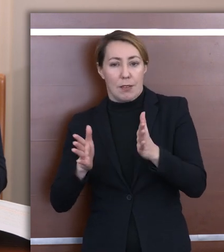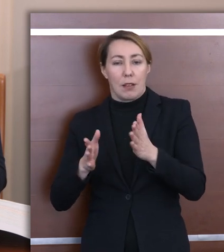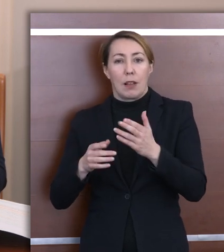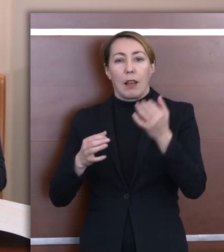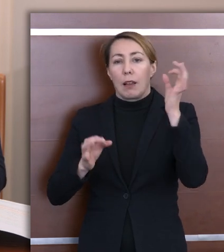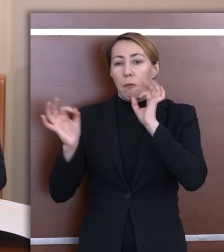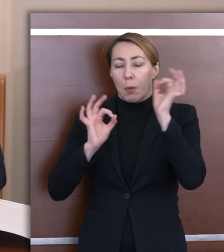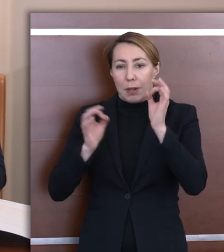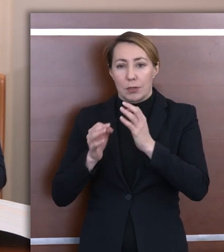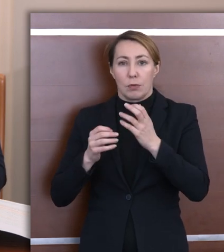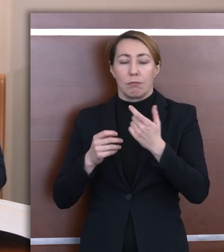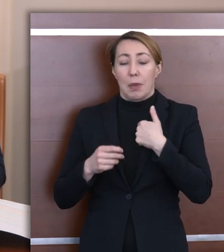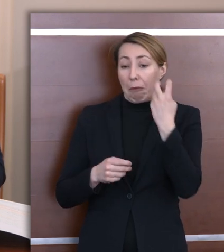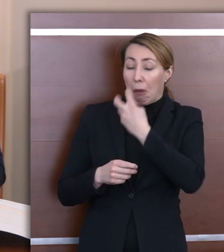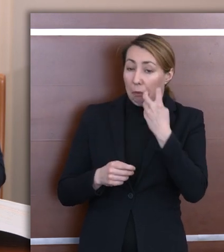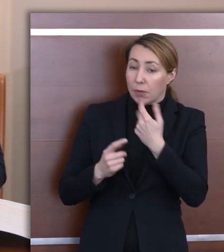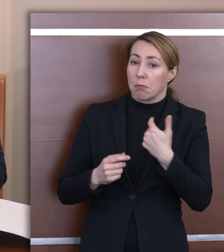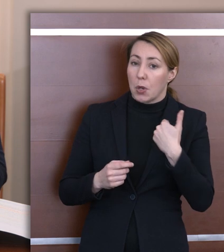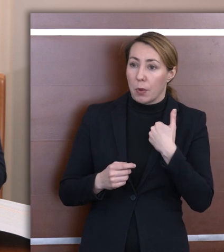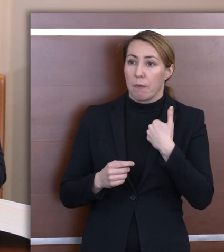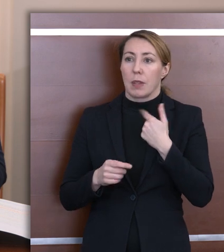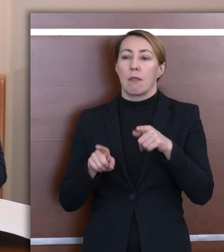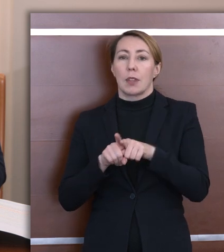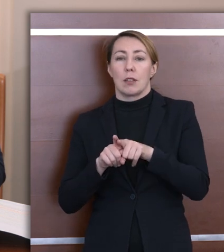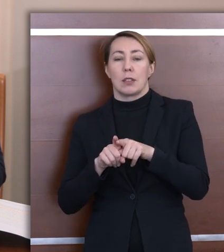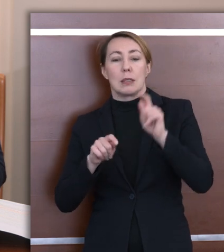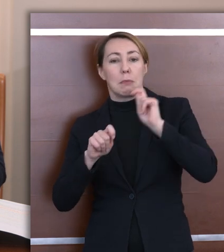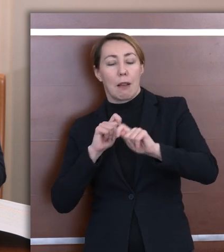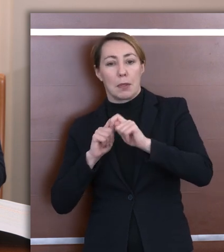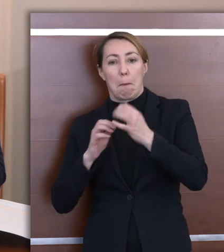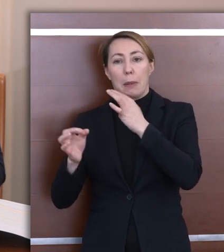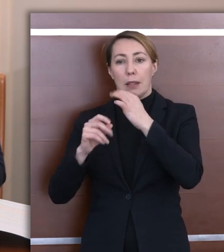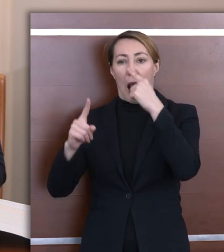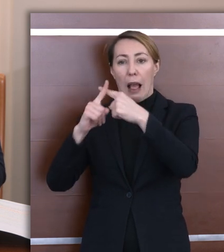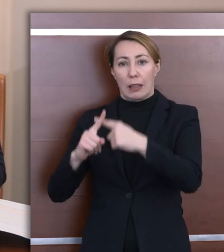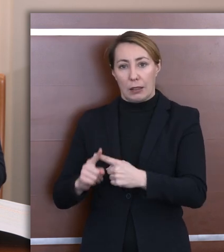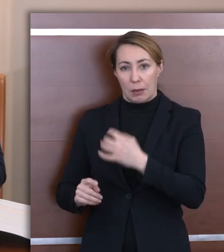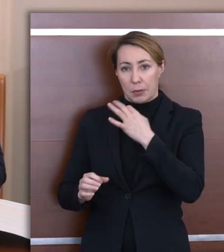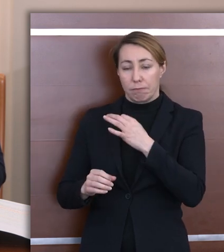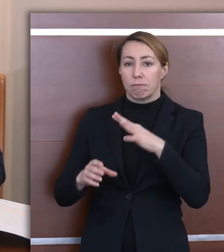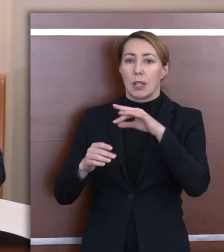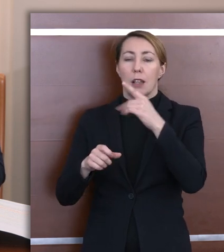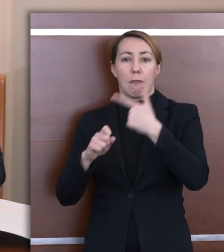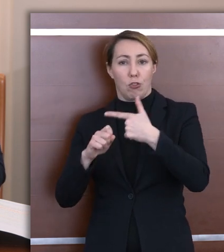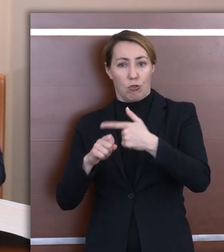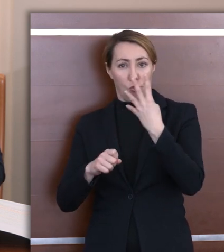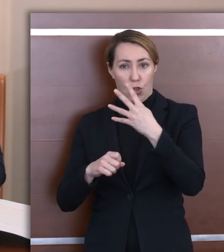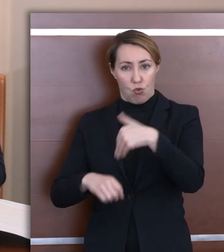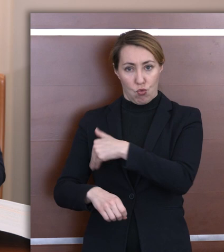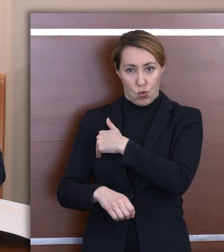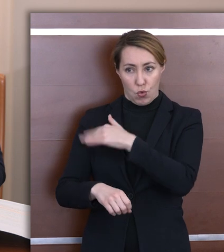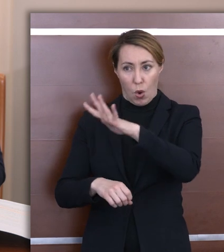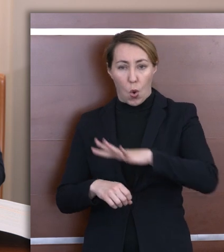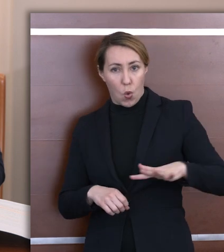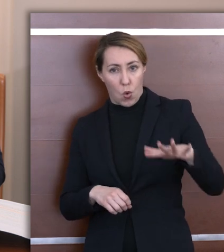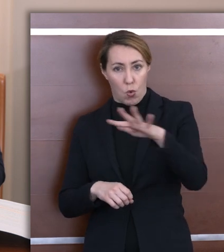zainteresował w kontroli, przeprowadziliśmy badanie ankietowe w 24 szkołach z terenu całego